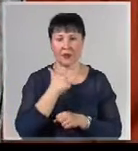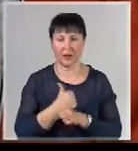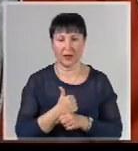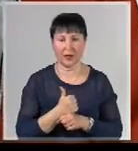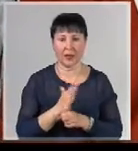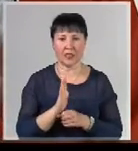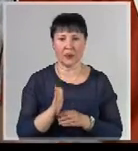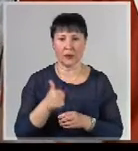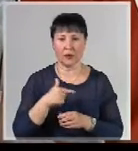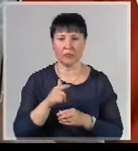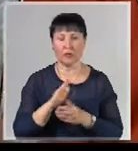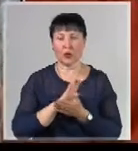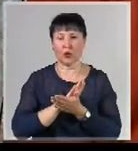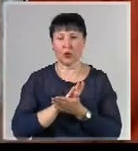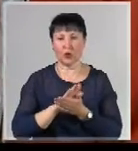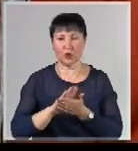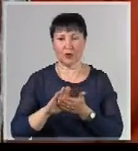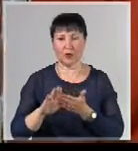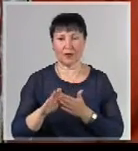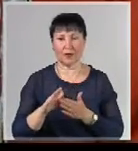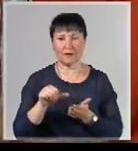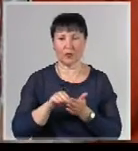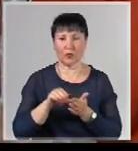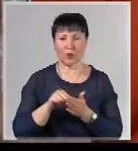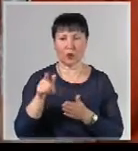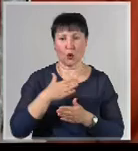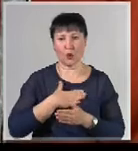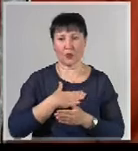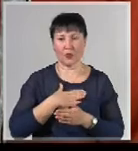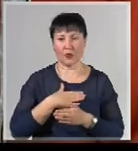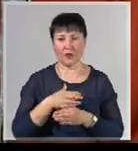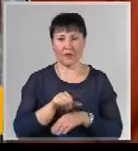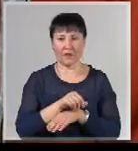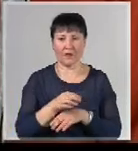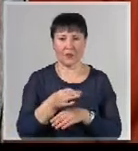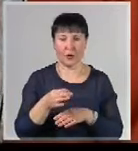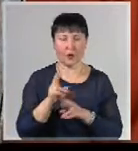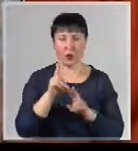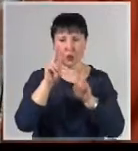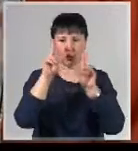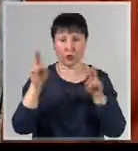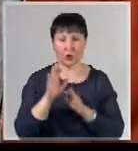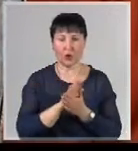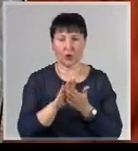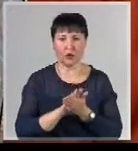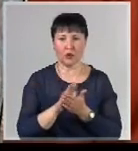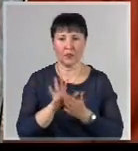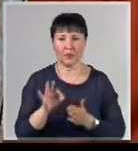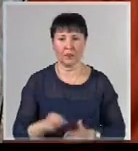будем чисто там, у себя, только в нашем районе выступать, только там, вот все себя показывают. Никто ж не узнает ничего. А тут, пожалуйста,